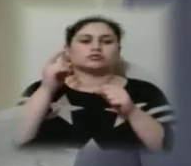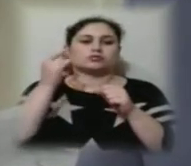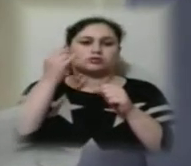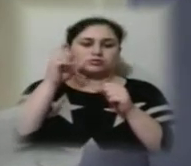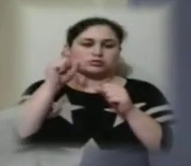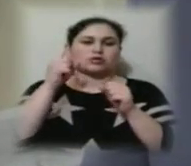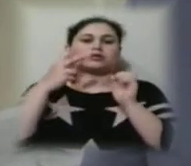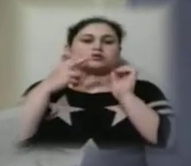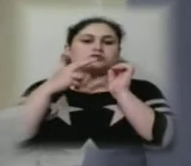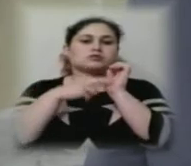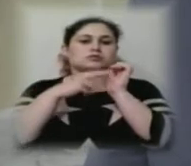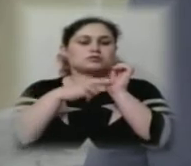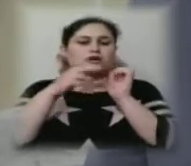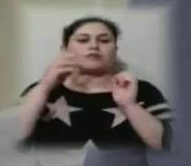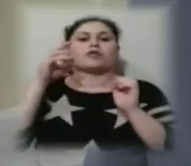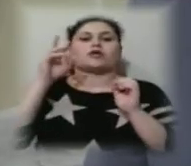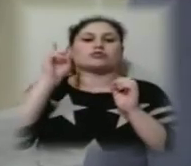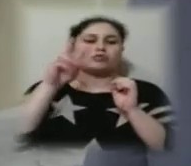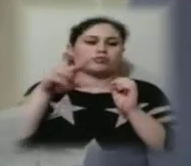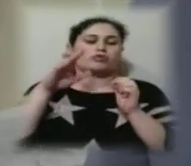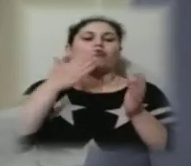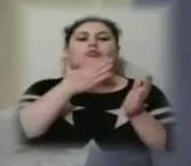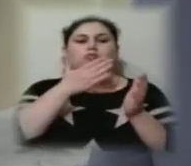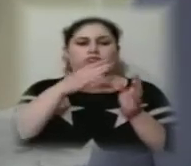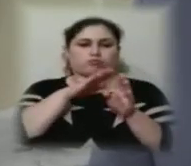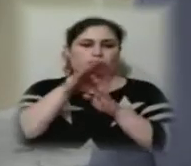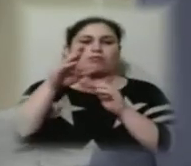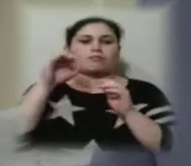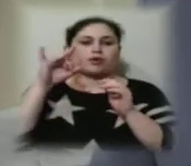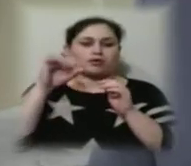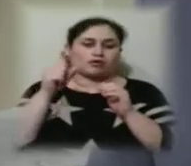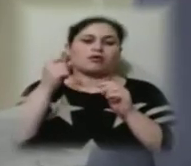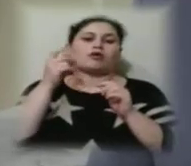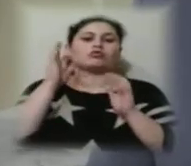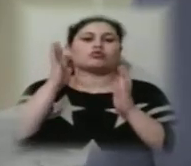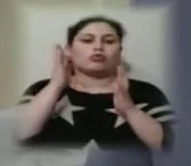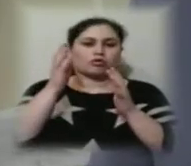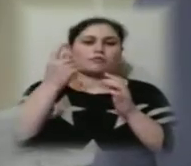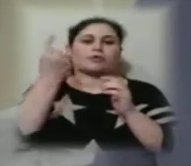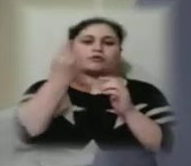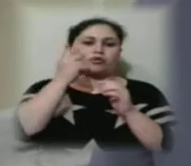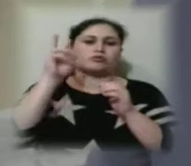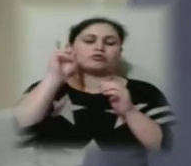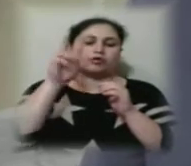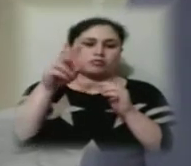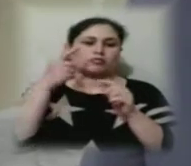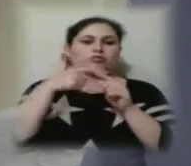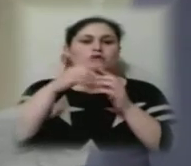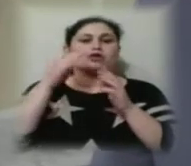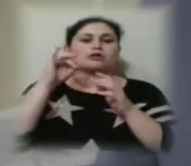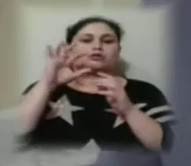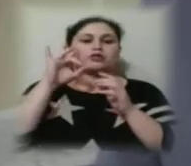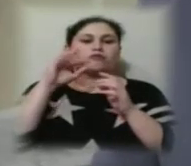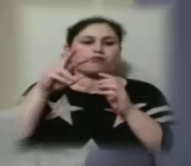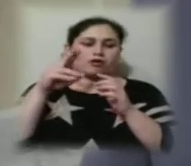маршрутів забезпечений в повній мірі, тобто лише перший тролейбусний маршрут, там інтервал руху складає близько 5